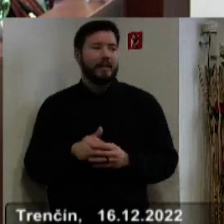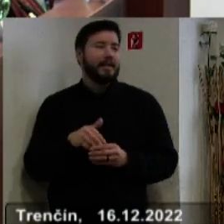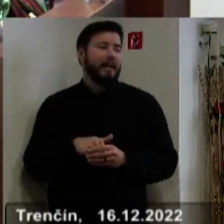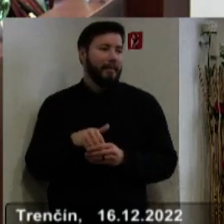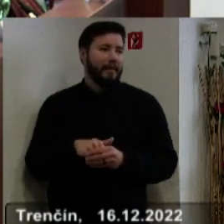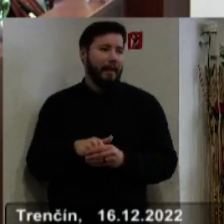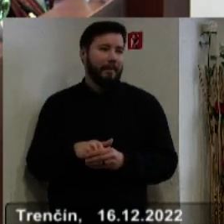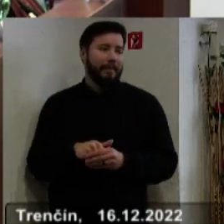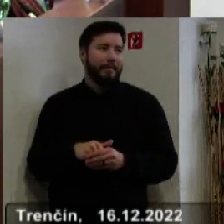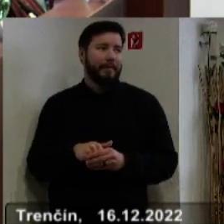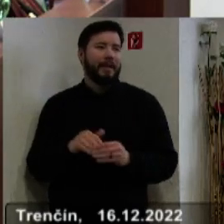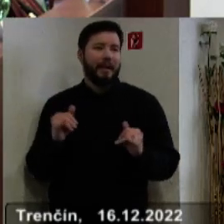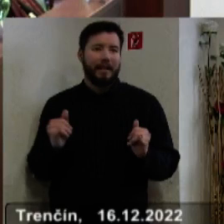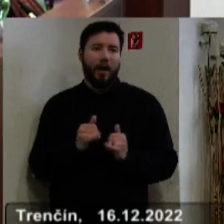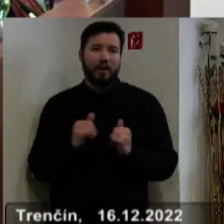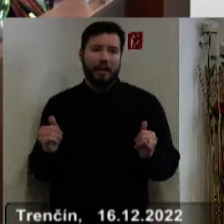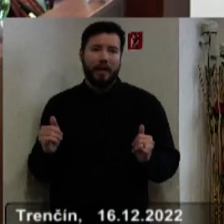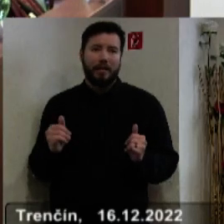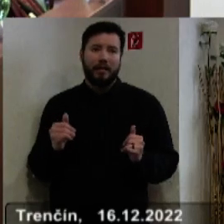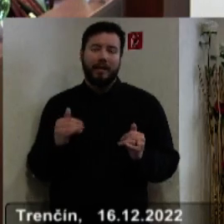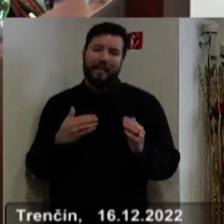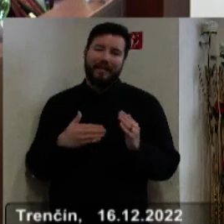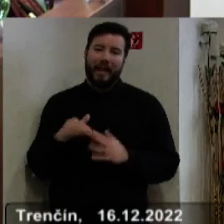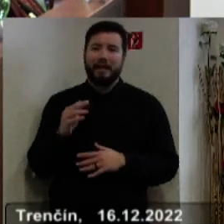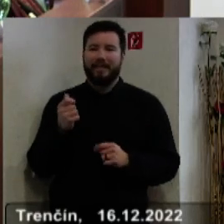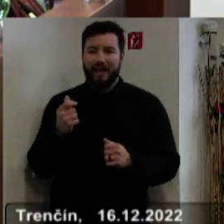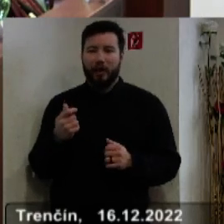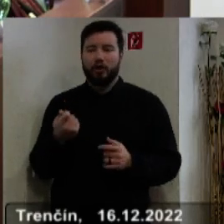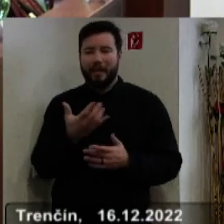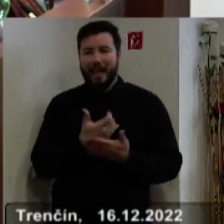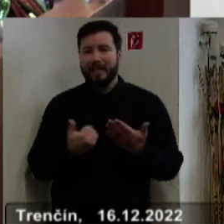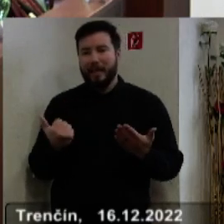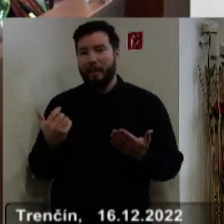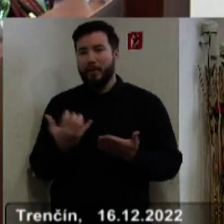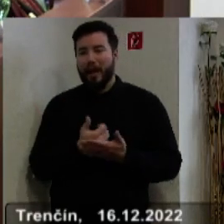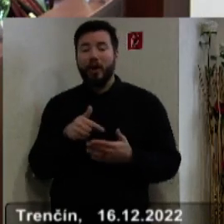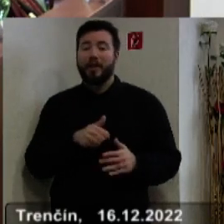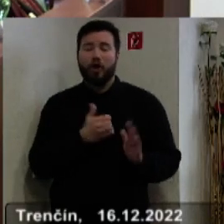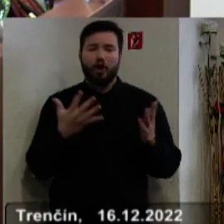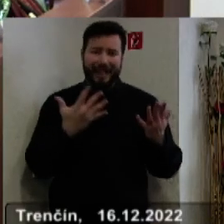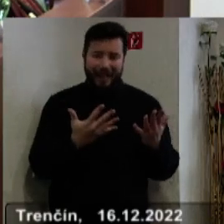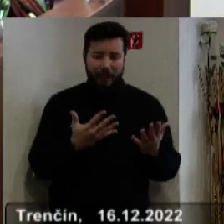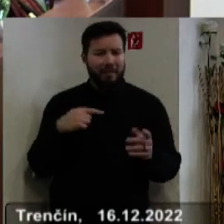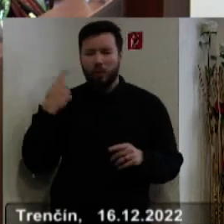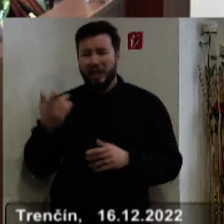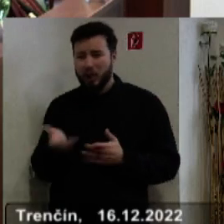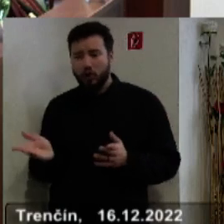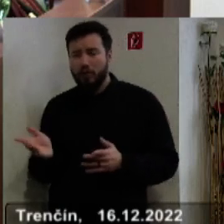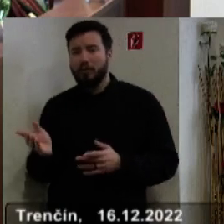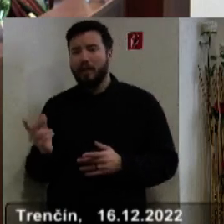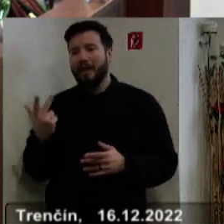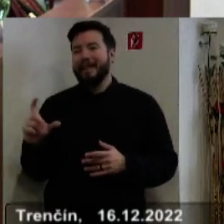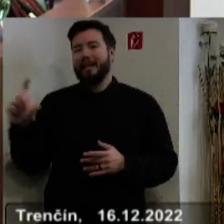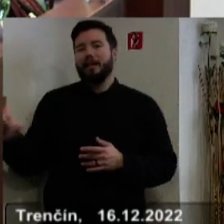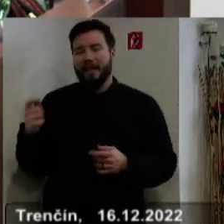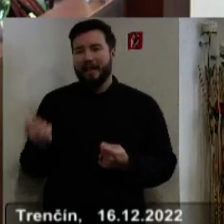aj tu, že naozaj sme viac, viaceru tých finančných prostredkov z toho bežného rozpočtu investovali alebo presunuli práve na